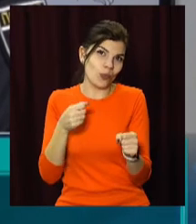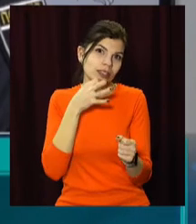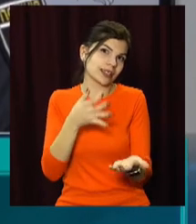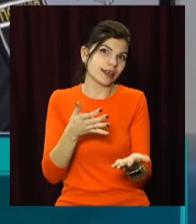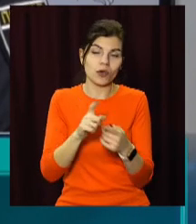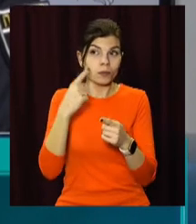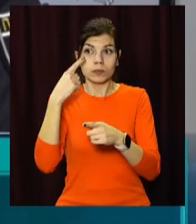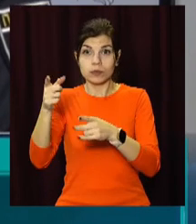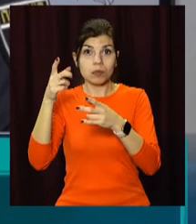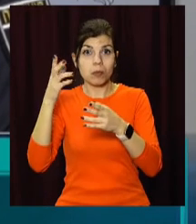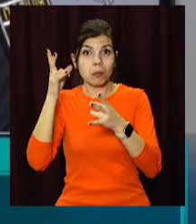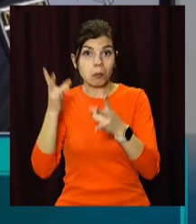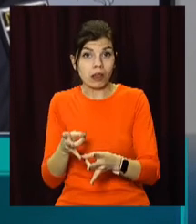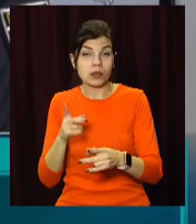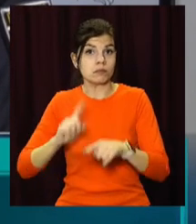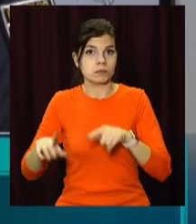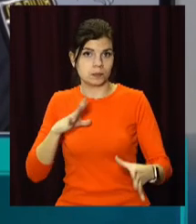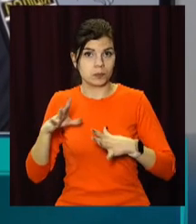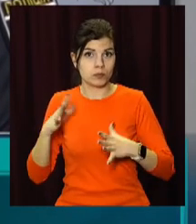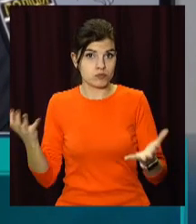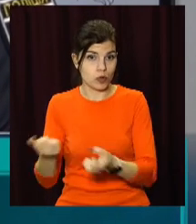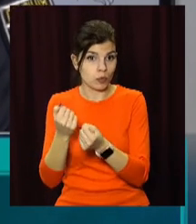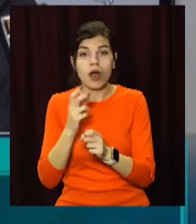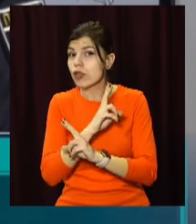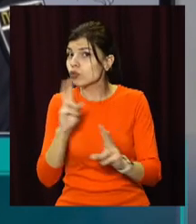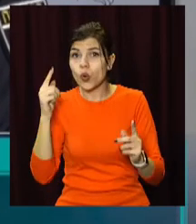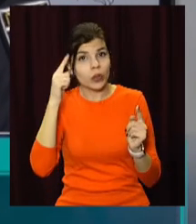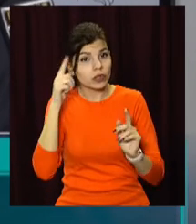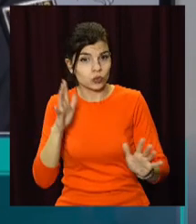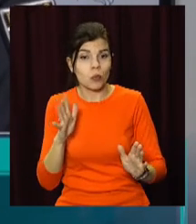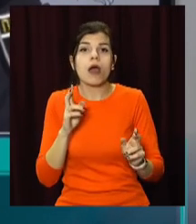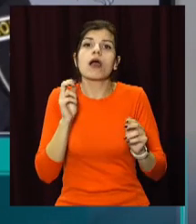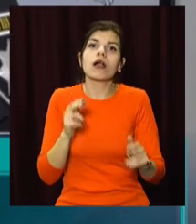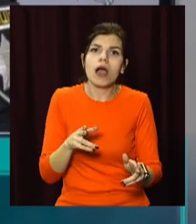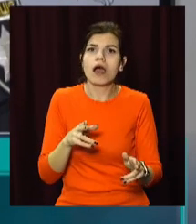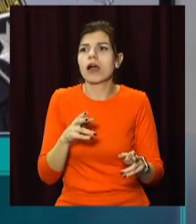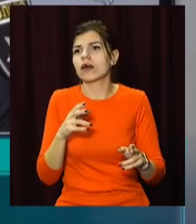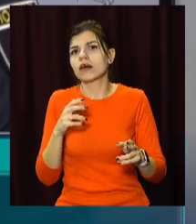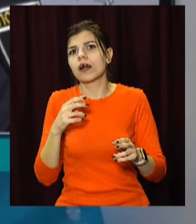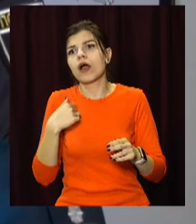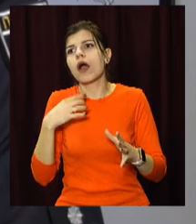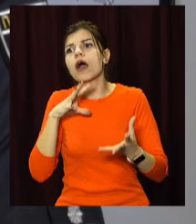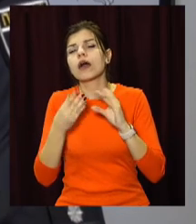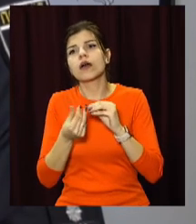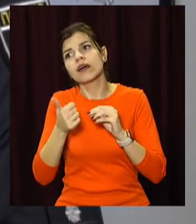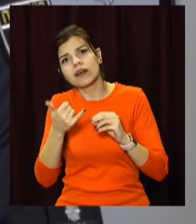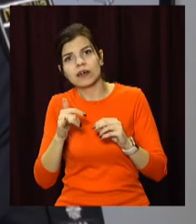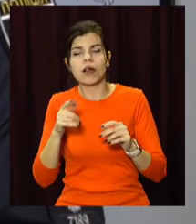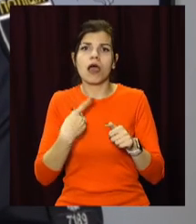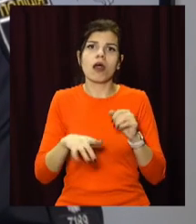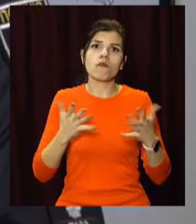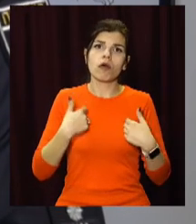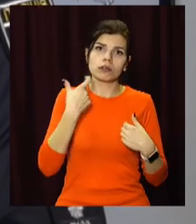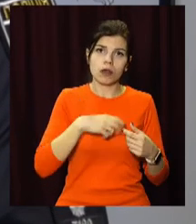одразу кинулися на допомогу. Ніхто не думав, як могло закінчитись, чи навпаки.